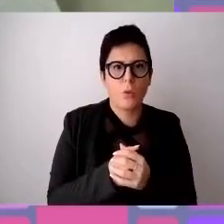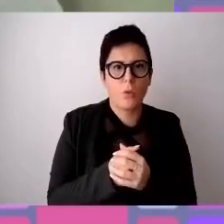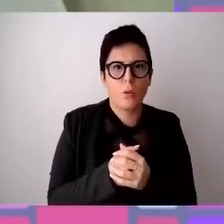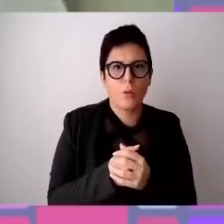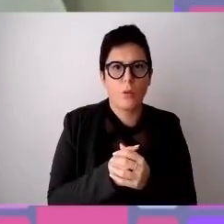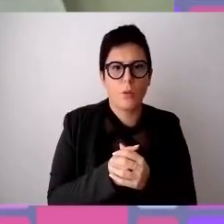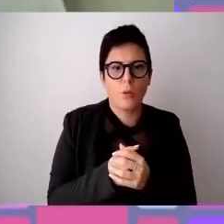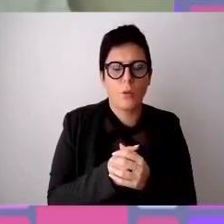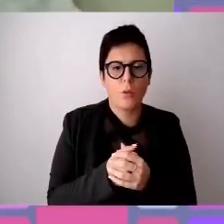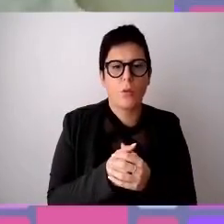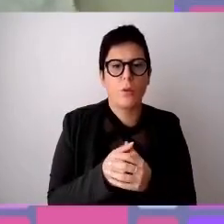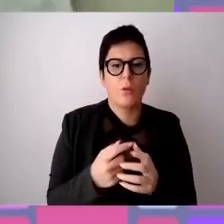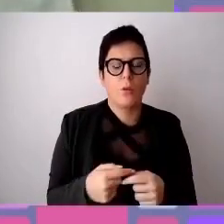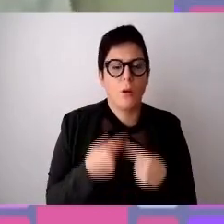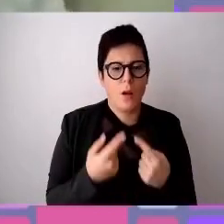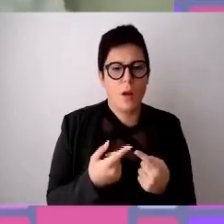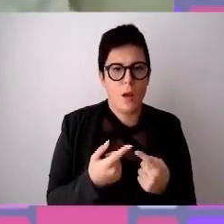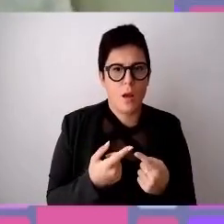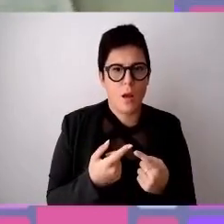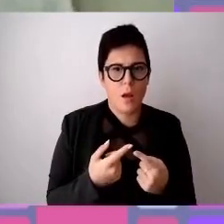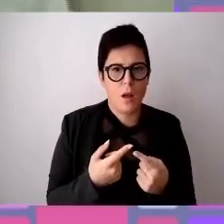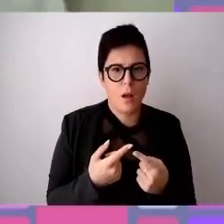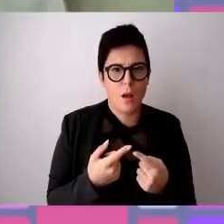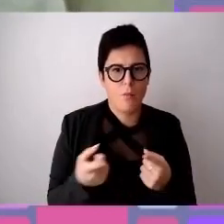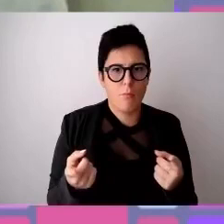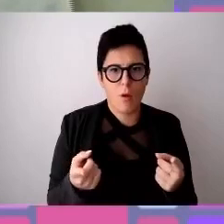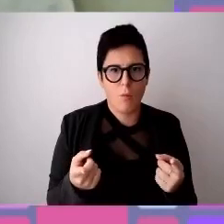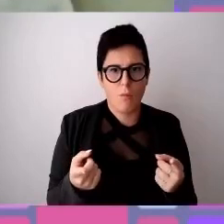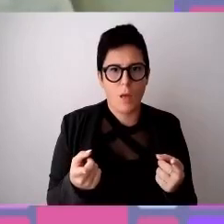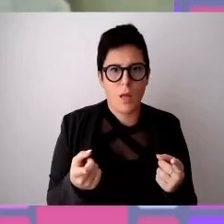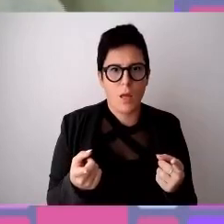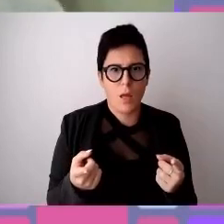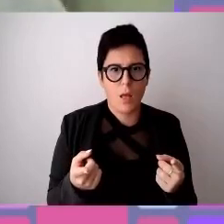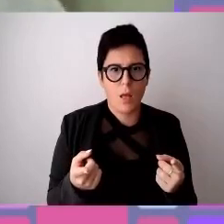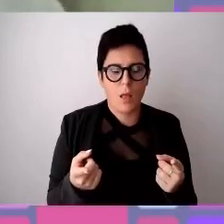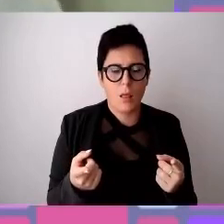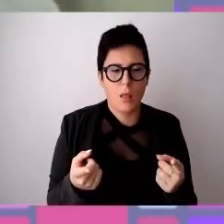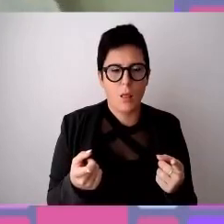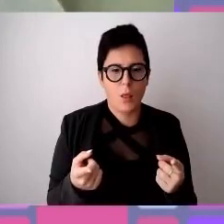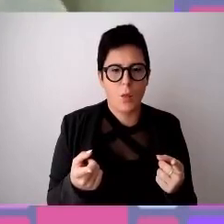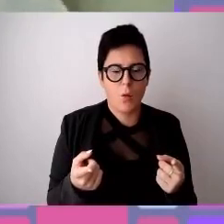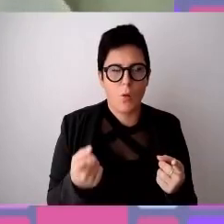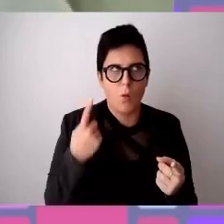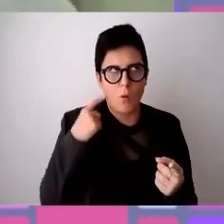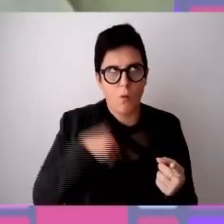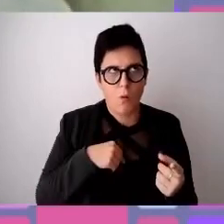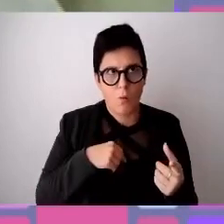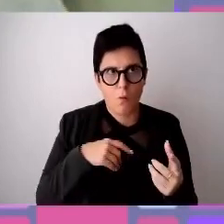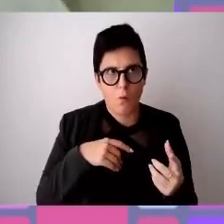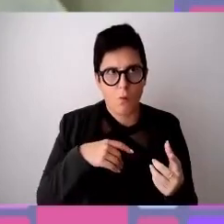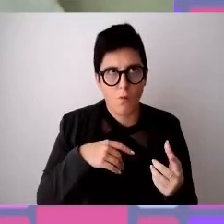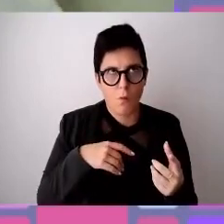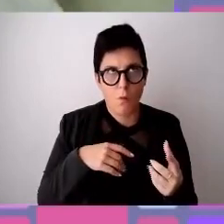ho attraversato un momento, brevissimo per fortuna, di grande ristrutturazione. Io e l